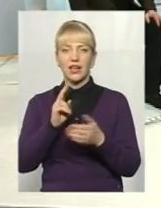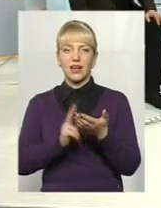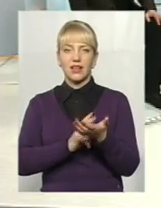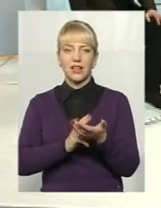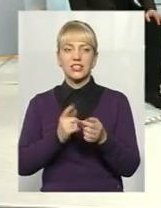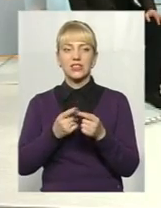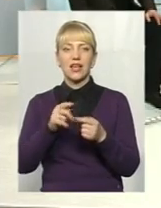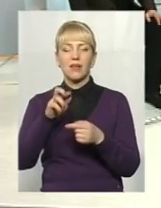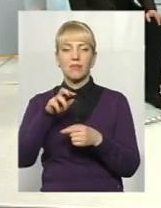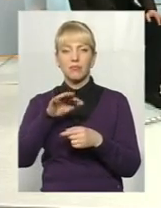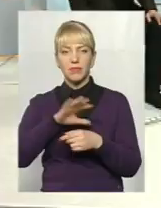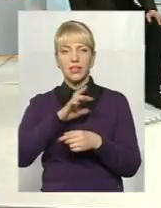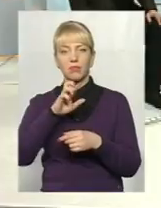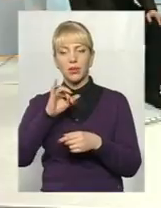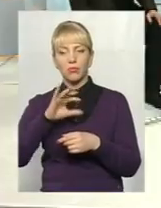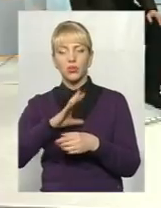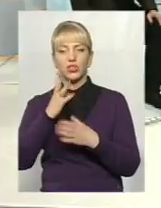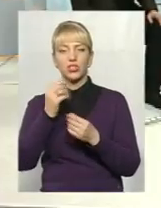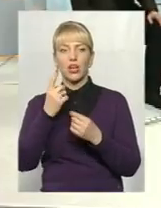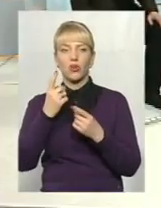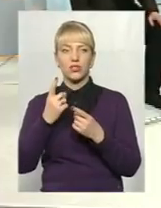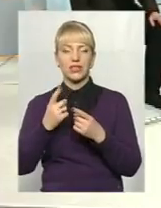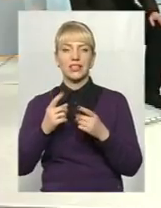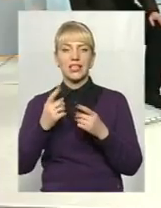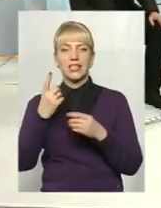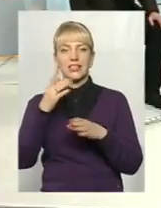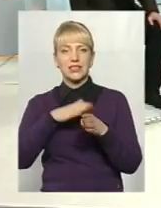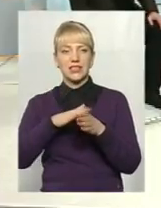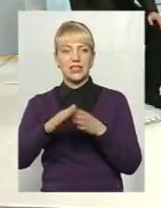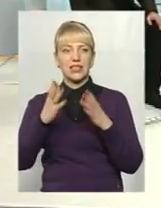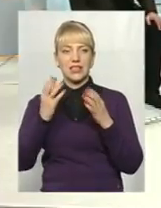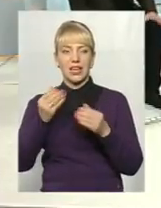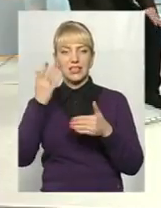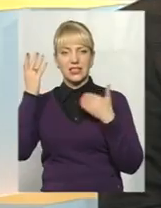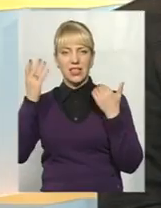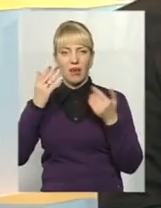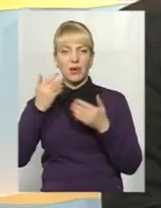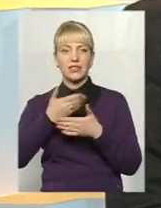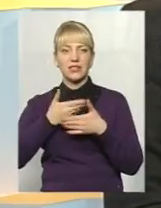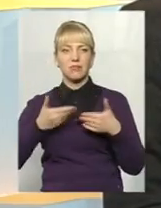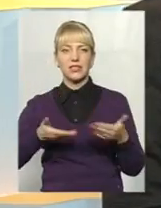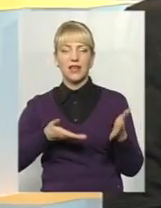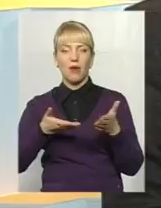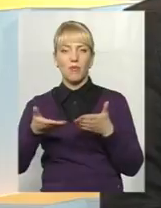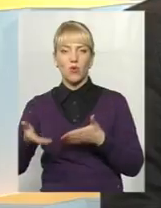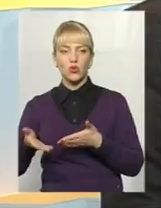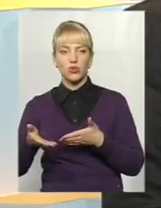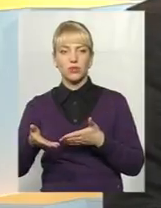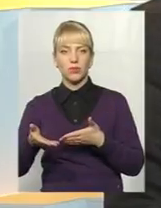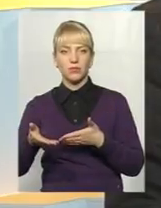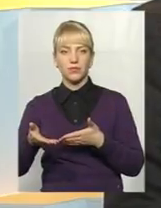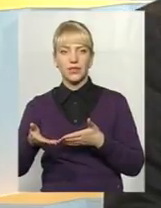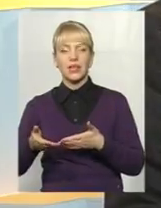міг би бути ще один, ну, цілий, цілий день забав. І ми запрошуємо, запрошуємо